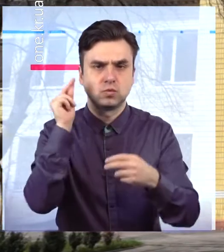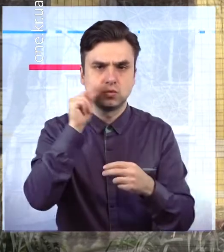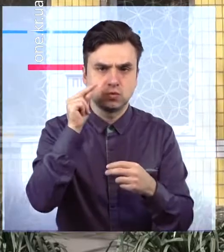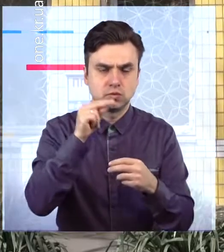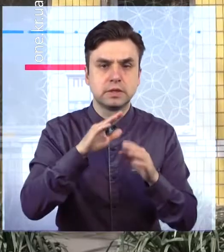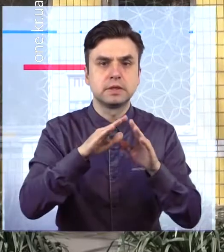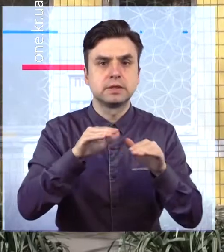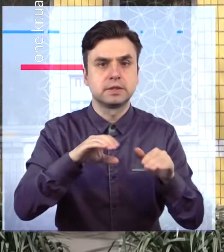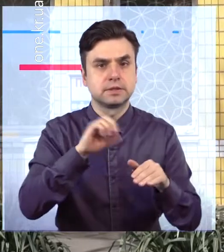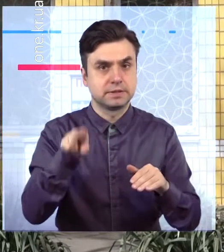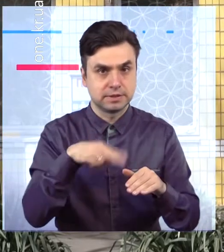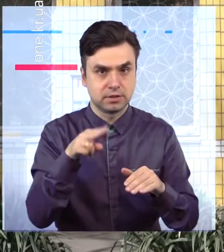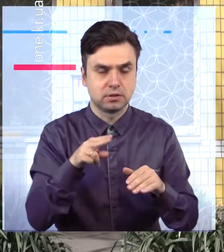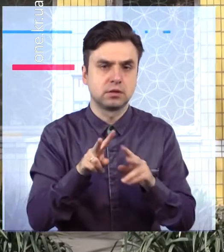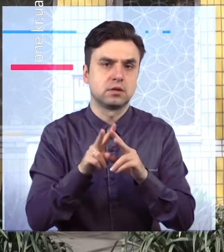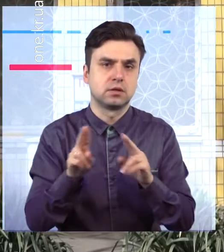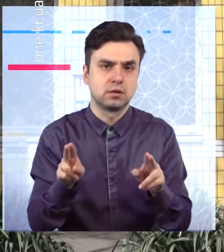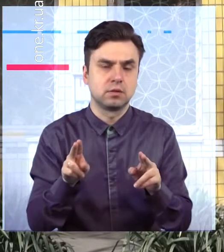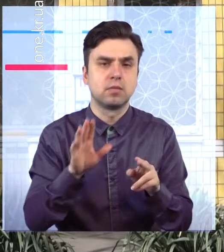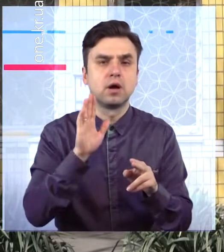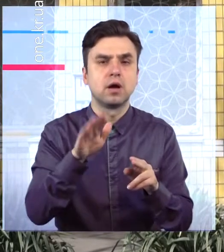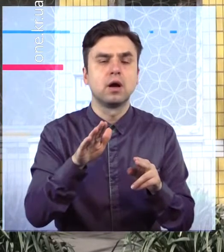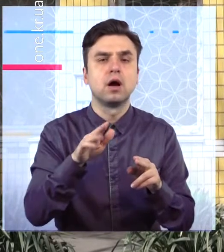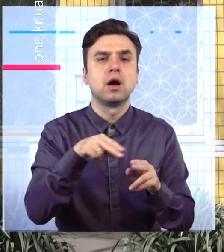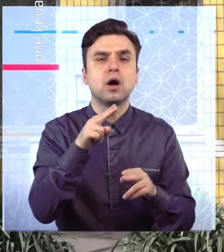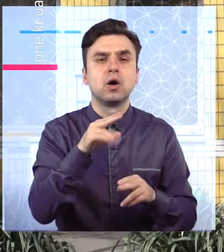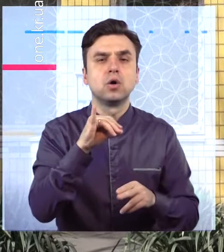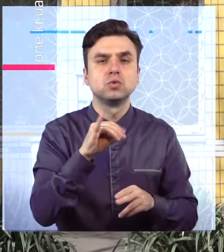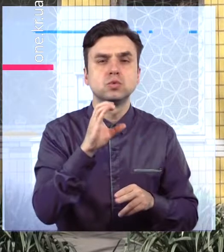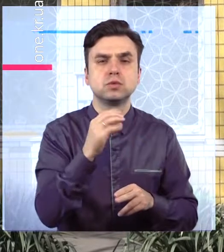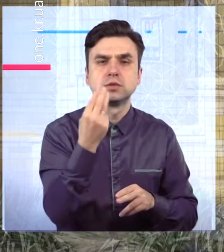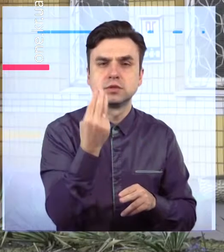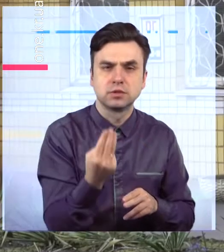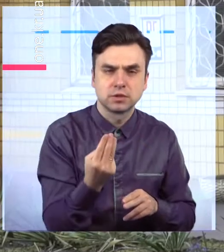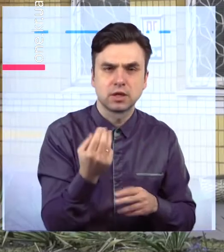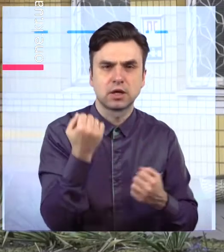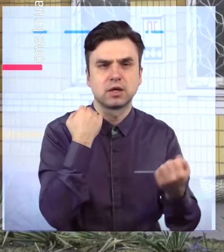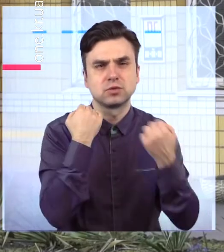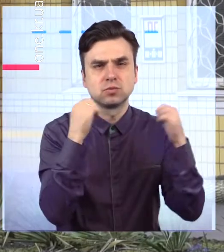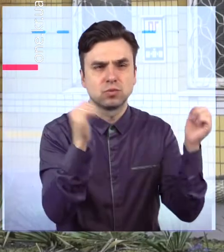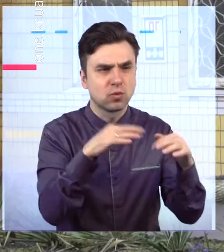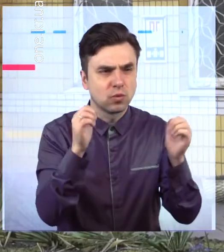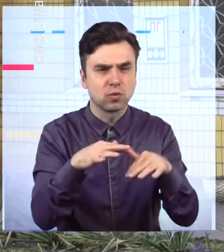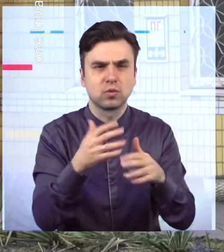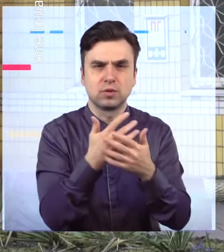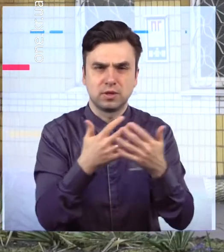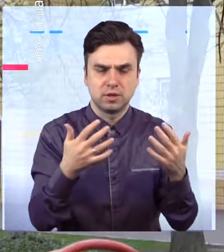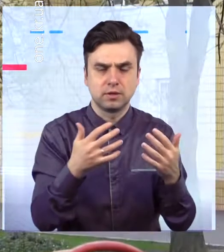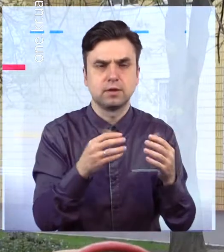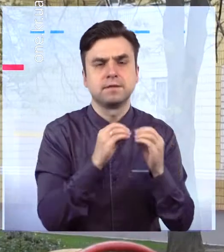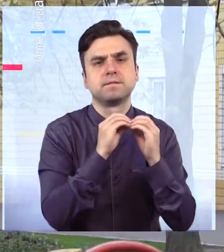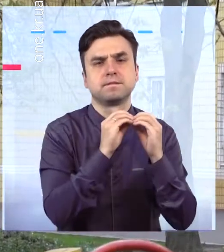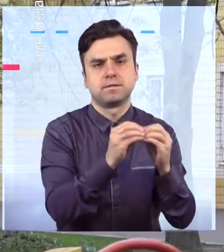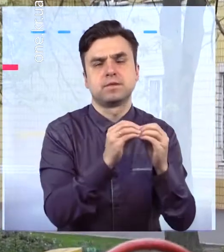заклади освіти. Дистанційка не стосується дитячих, юнацьких та спортивних шкіл та позашкільних закладів. Дитсатки